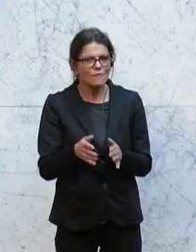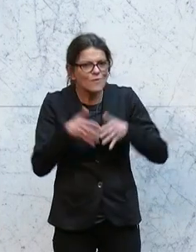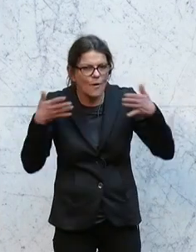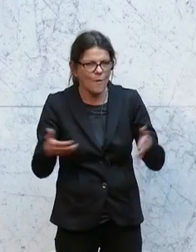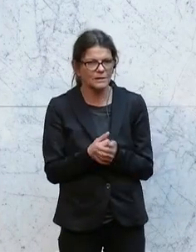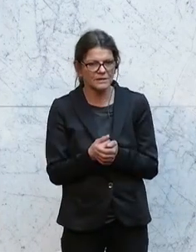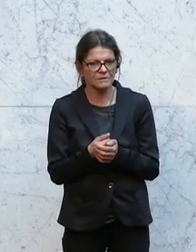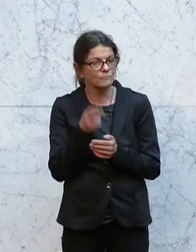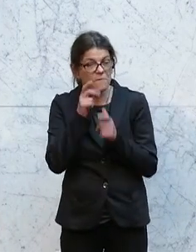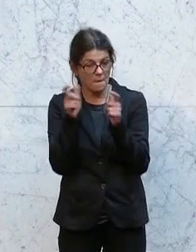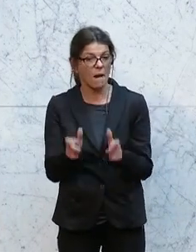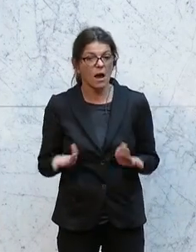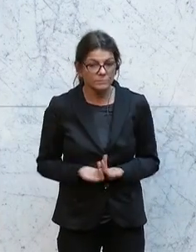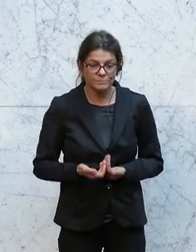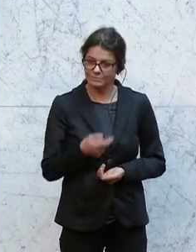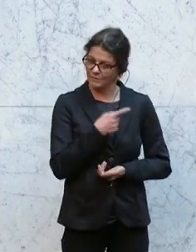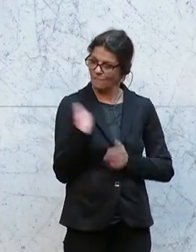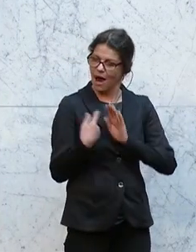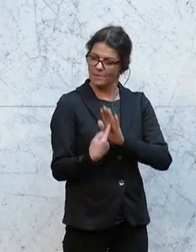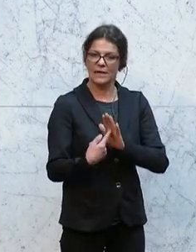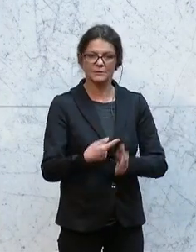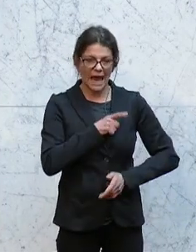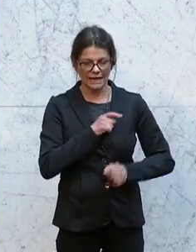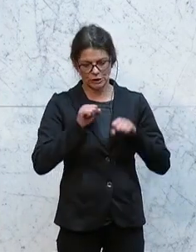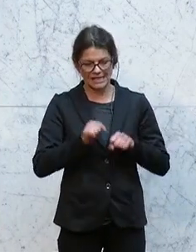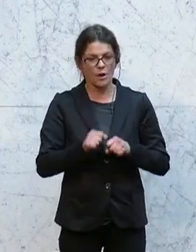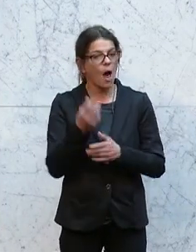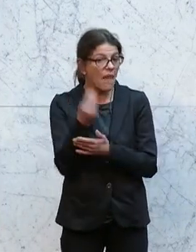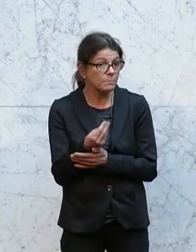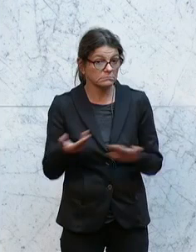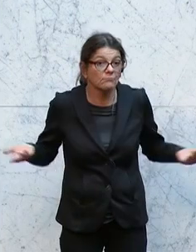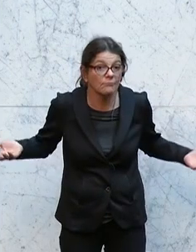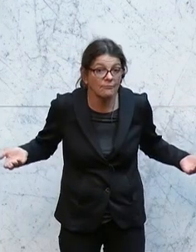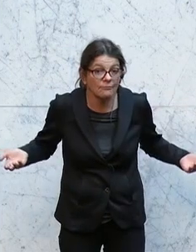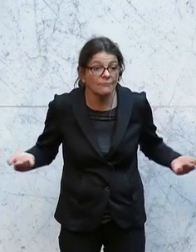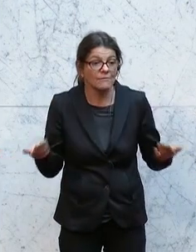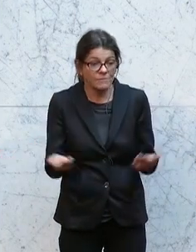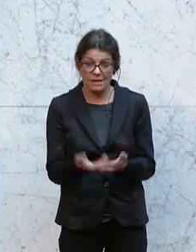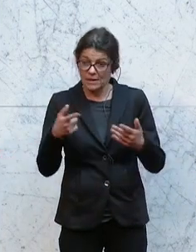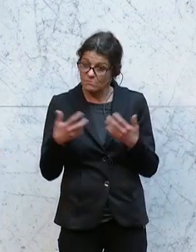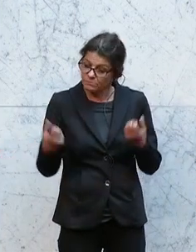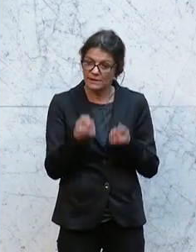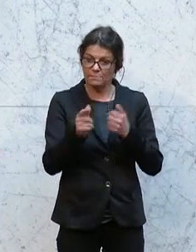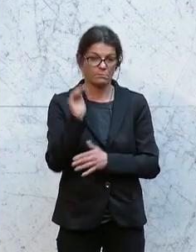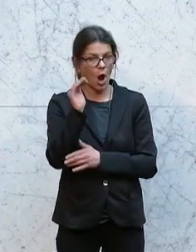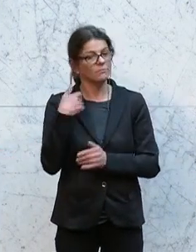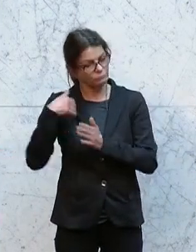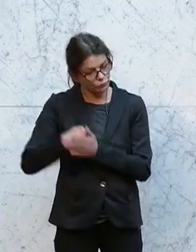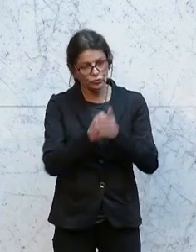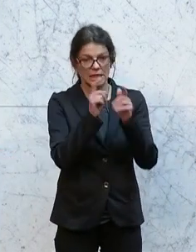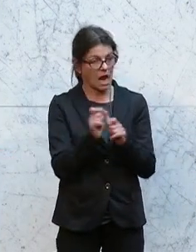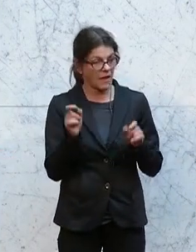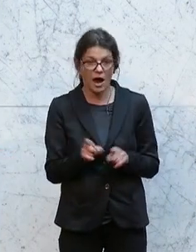Konzern und hat dort präsentiert ihre Senioren-Apps. Wir leisten mit der Einrichtung dieser Behörden einen Beitrag,